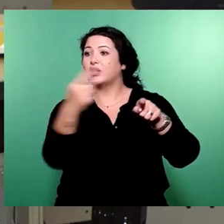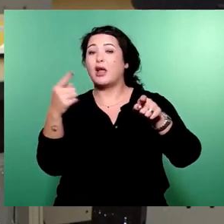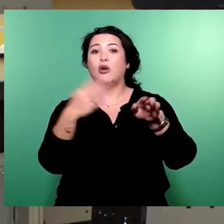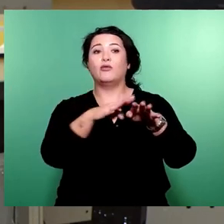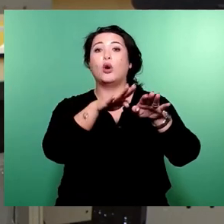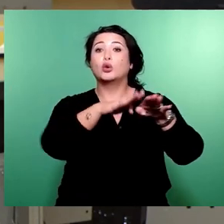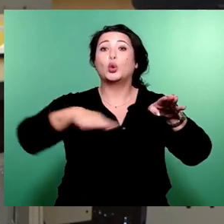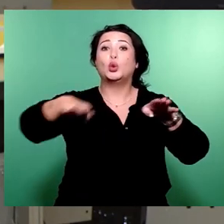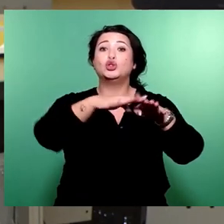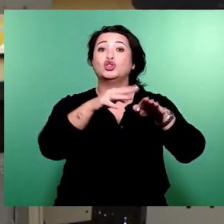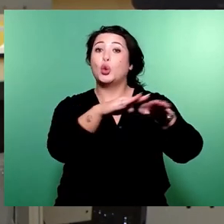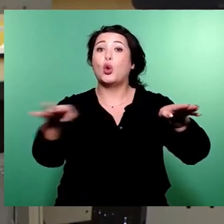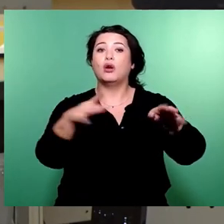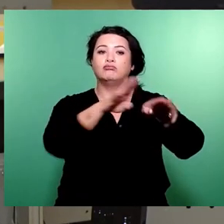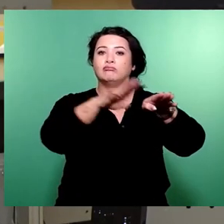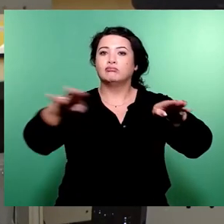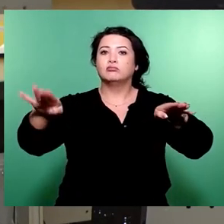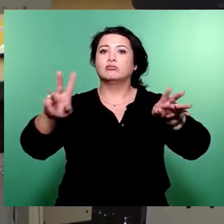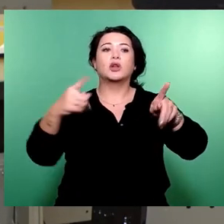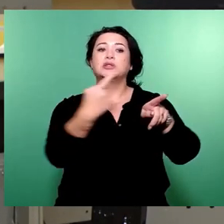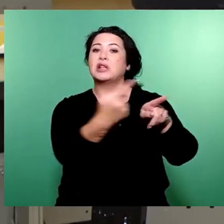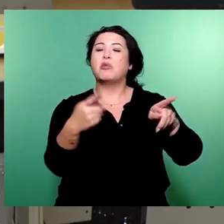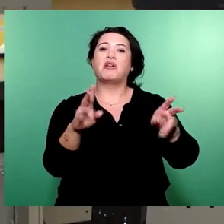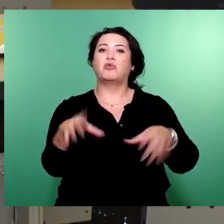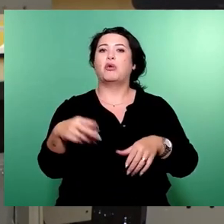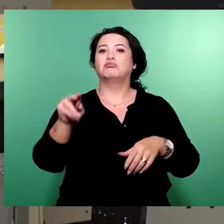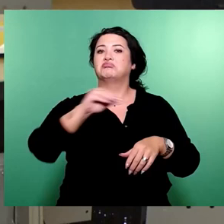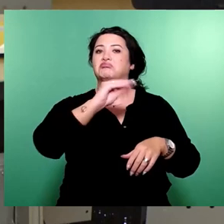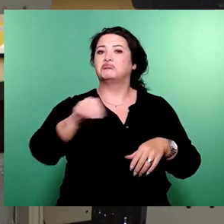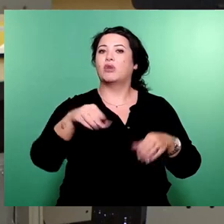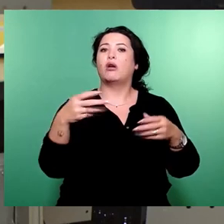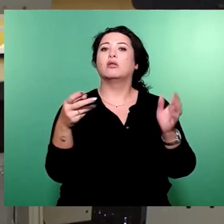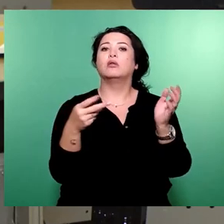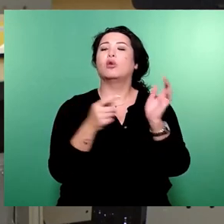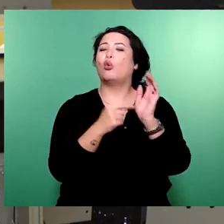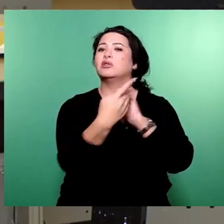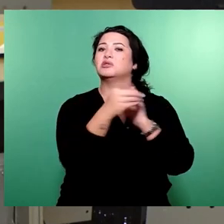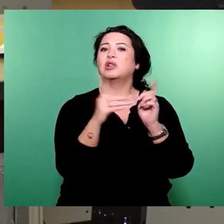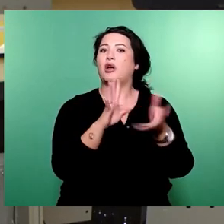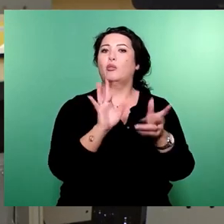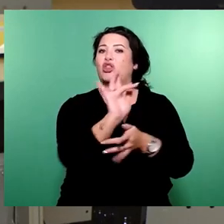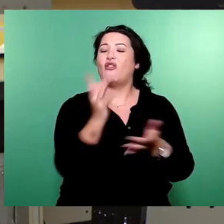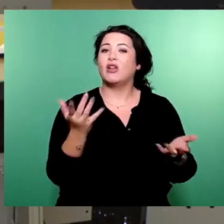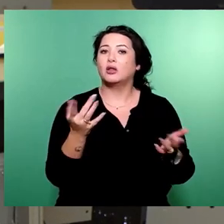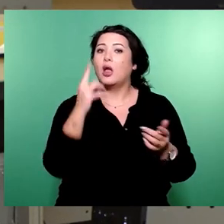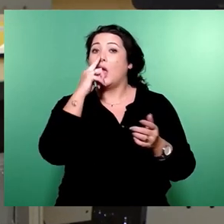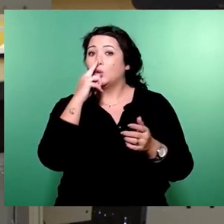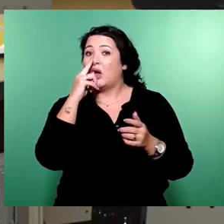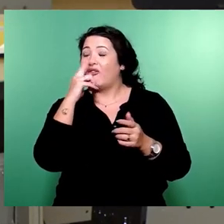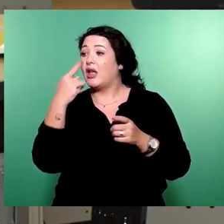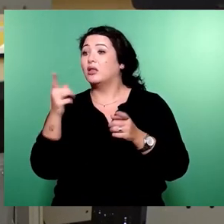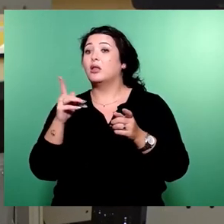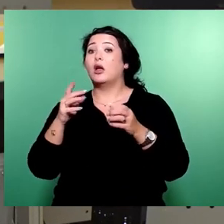völlig schnurz sein. Dem kostet das gar nichts. Das Anwohnerparken trifft nur diejenigen, die ihr Auto in den